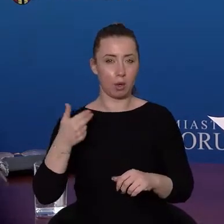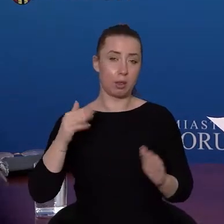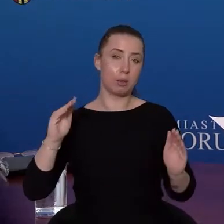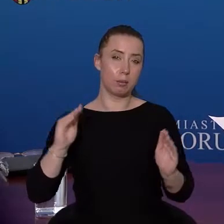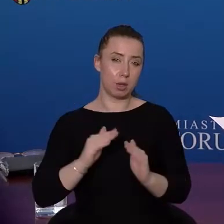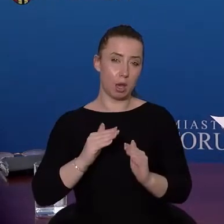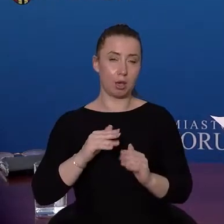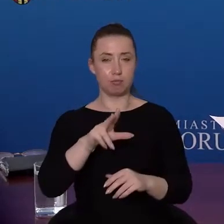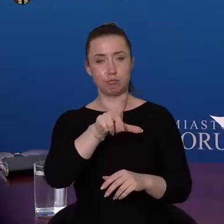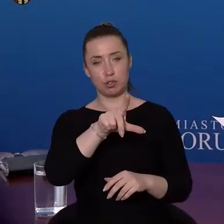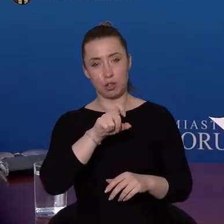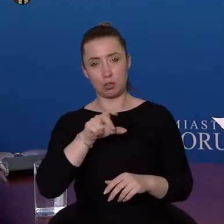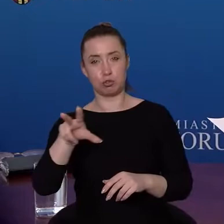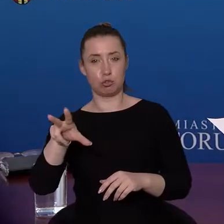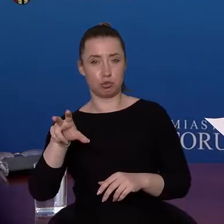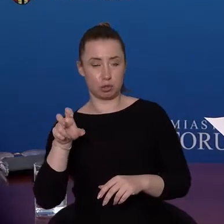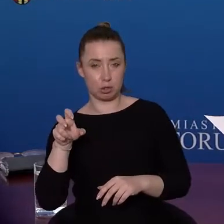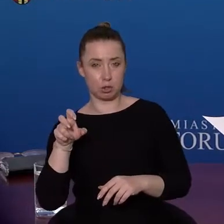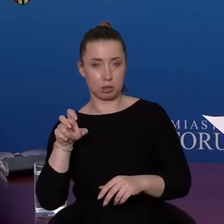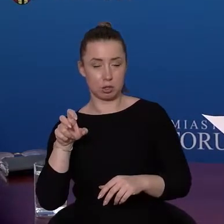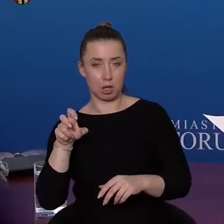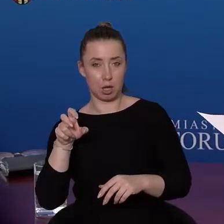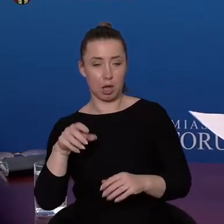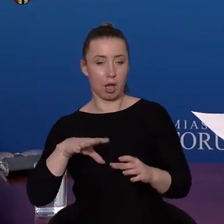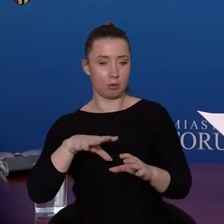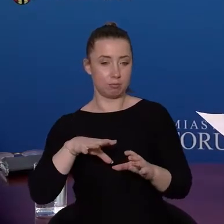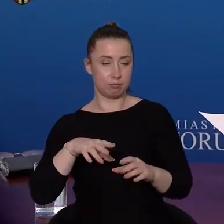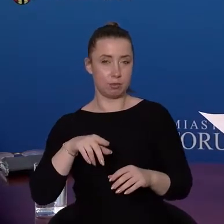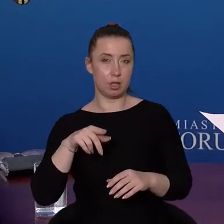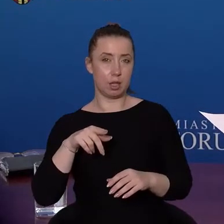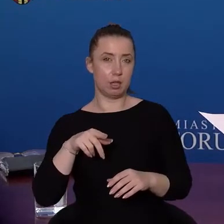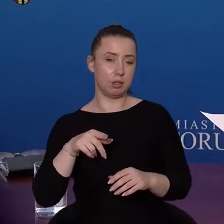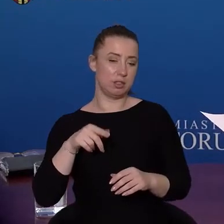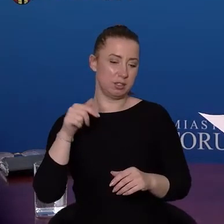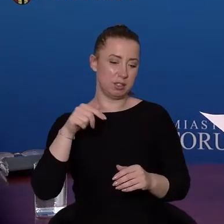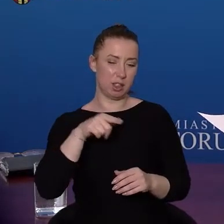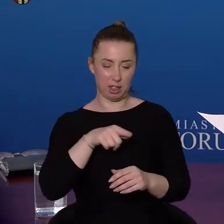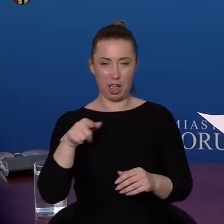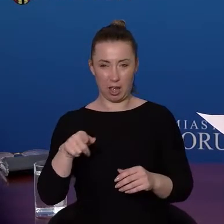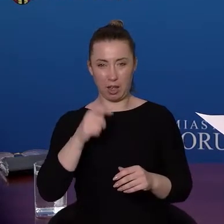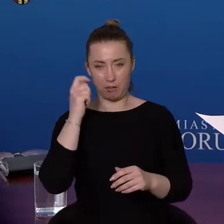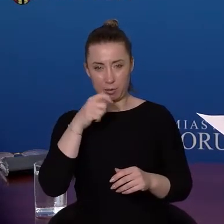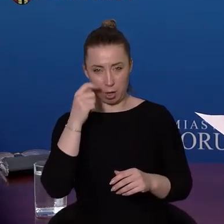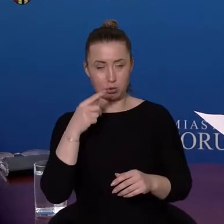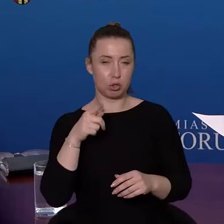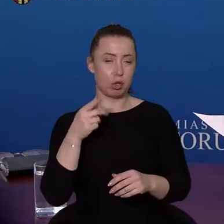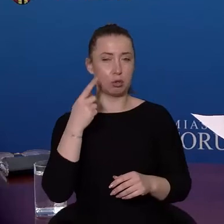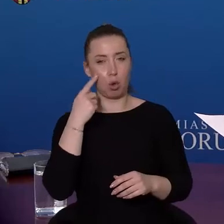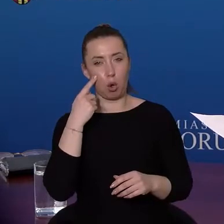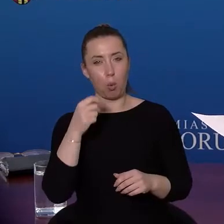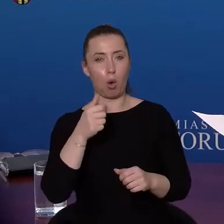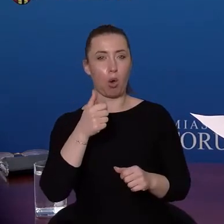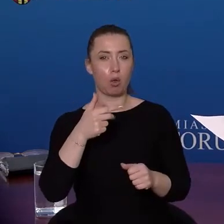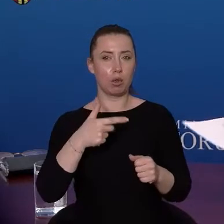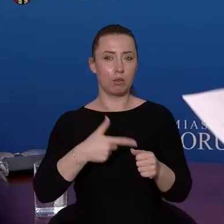200-300 i z tego około 1 czwarta to wyniki dodatnie. To potwierdza